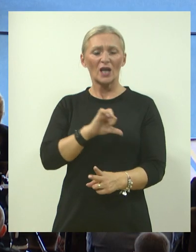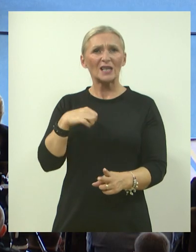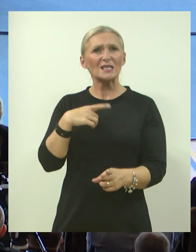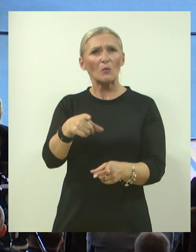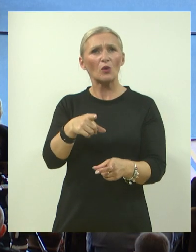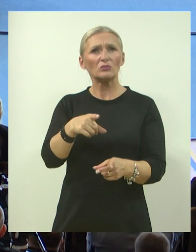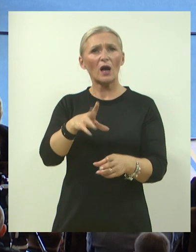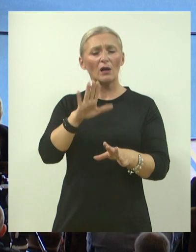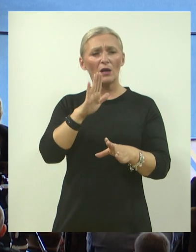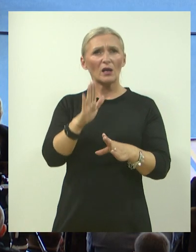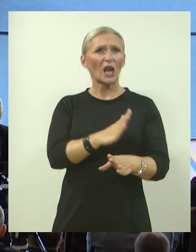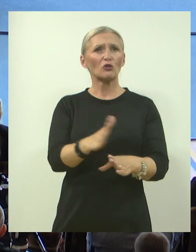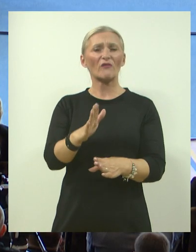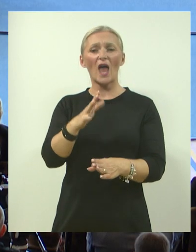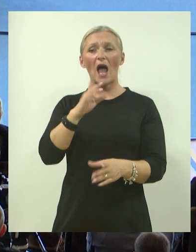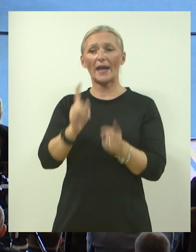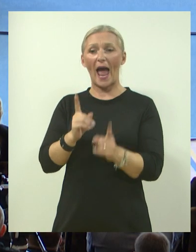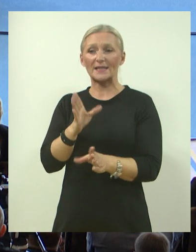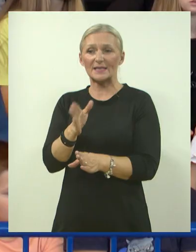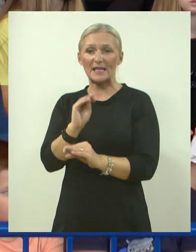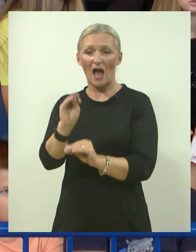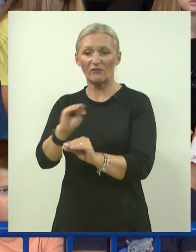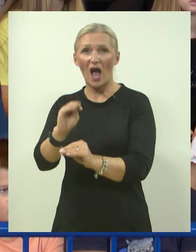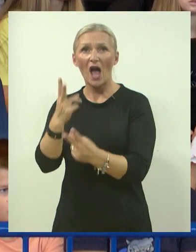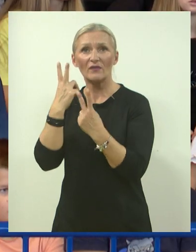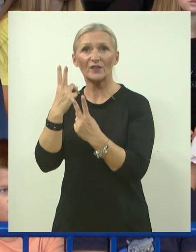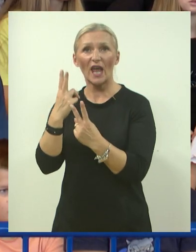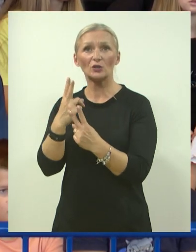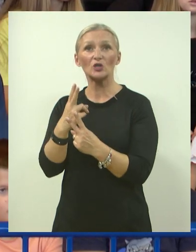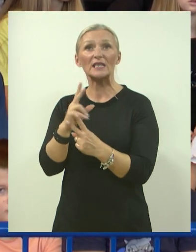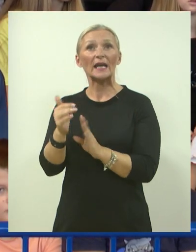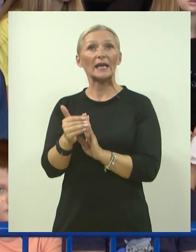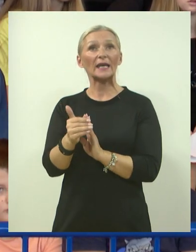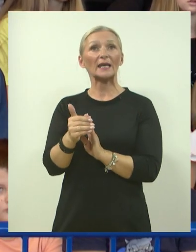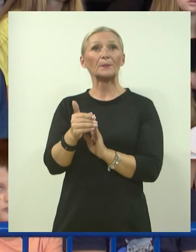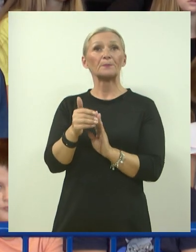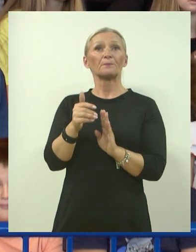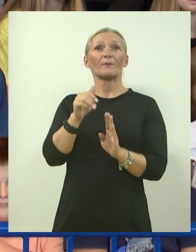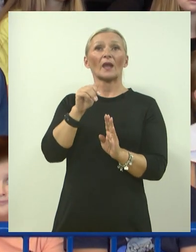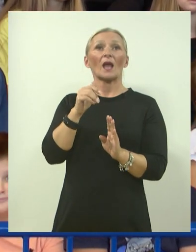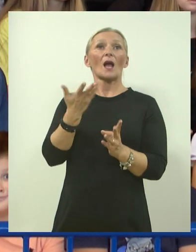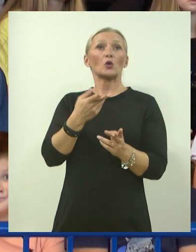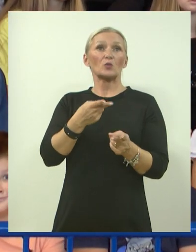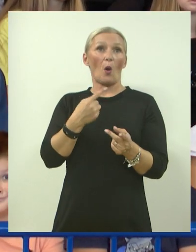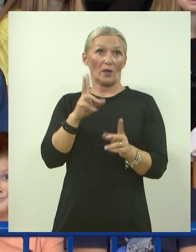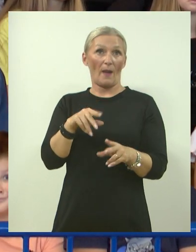se kroz redovnu nastavu promiče istina o vrijednosti i prije svega kao što smo ovdje danas imali priliku vidjeti istinu